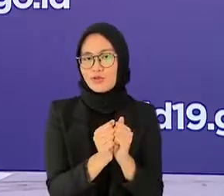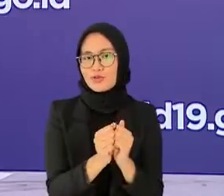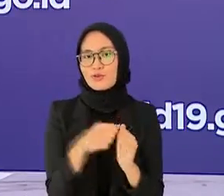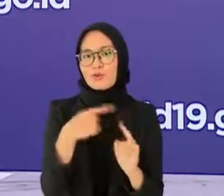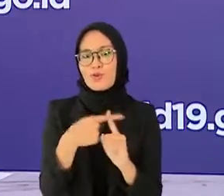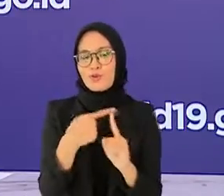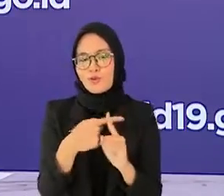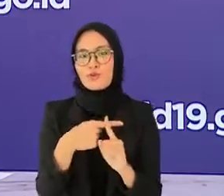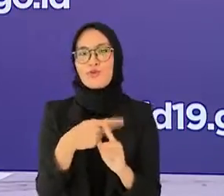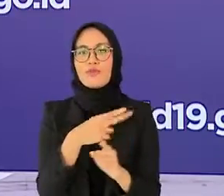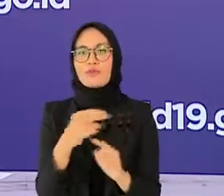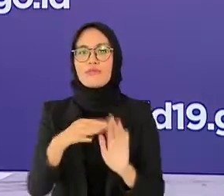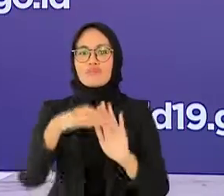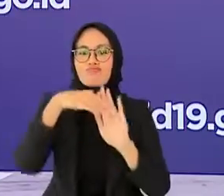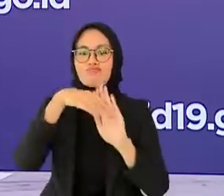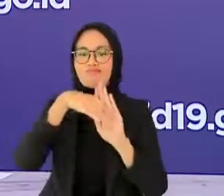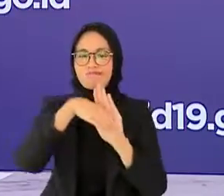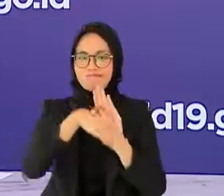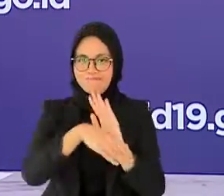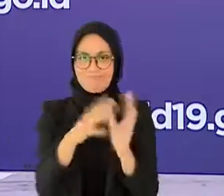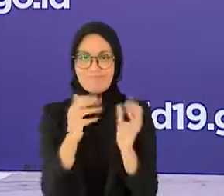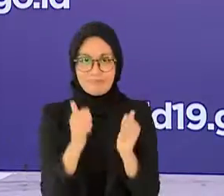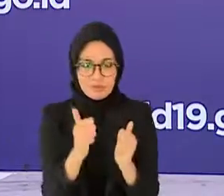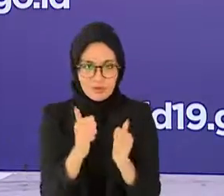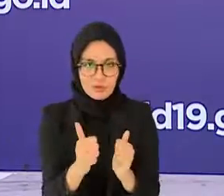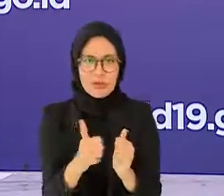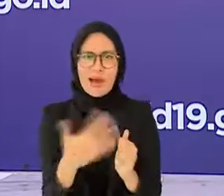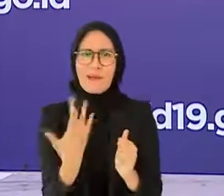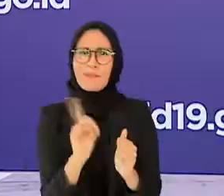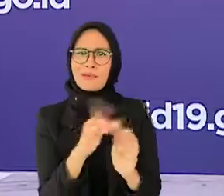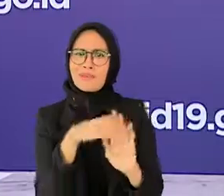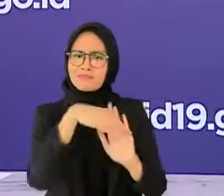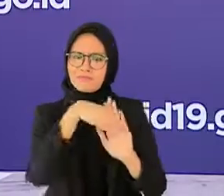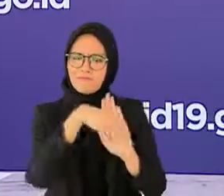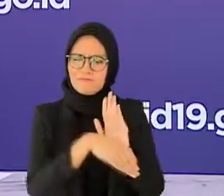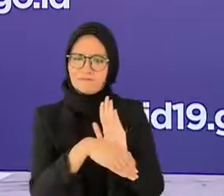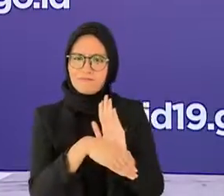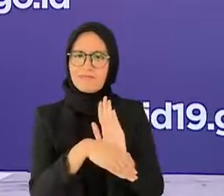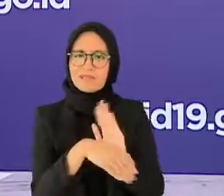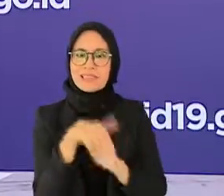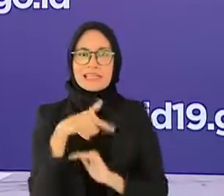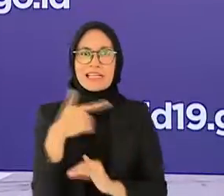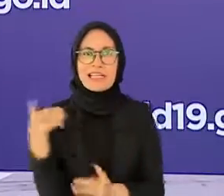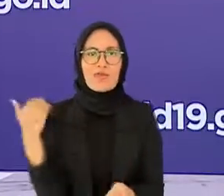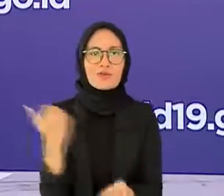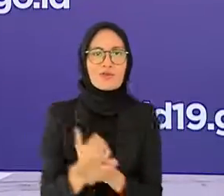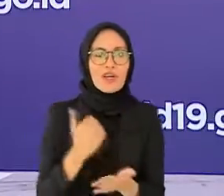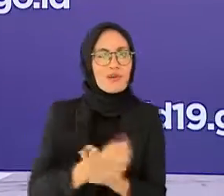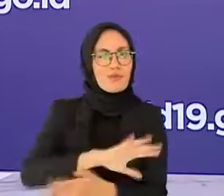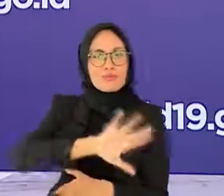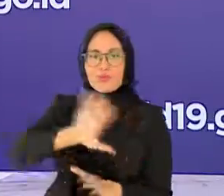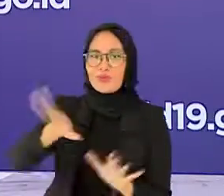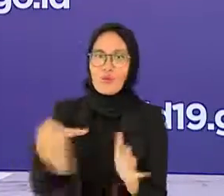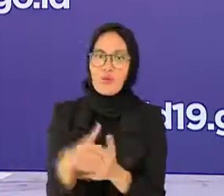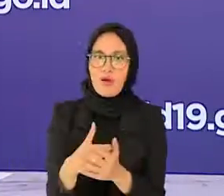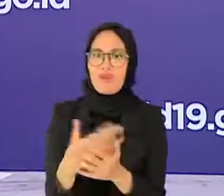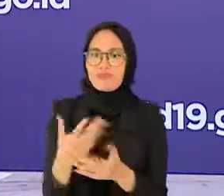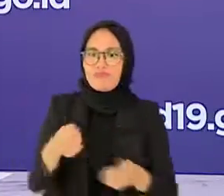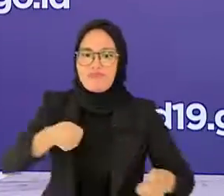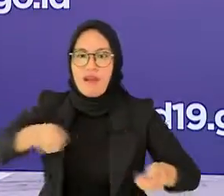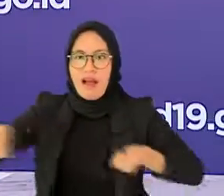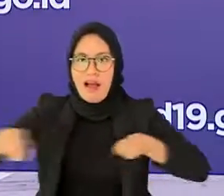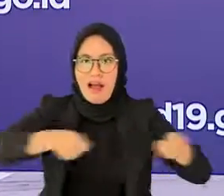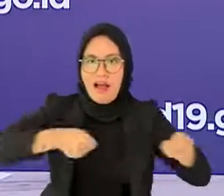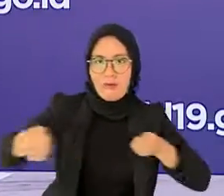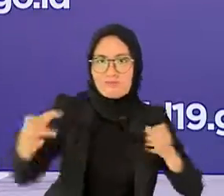cukup signifikan capean ini merupakan kontribusi dari peran seluruh pihak dalam mengendalikan pandemi COVID-19 di